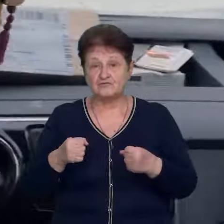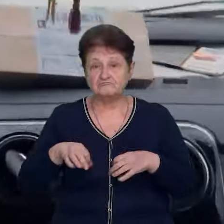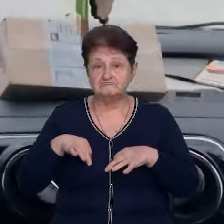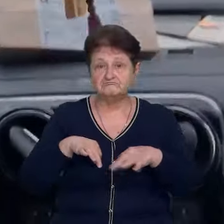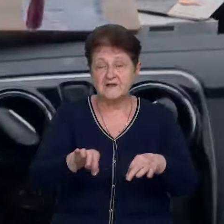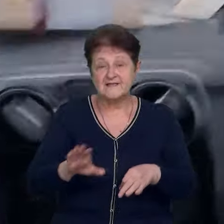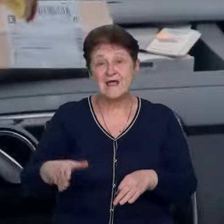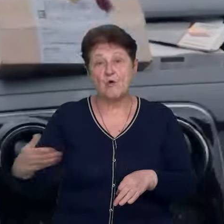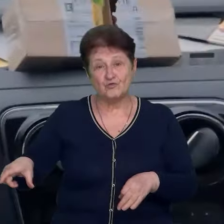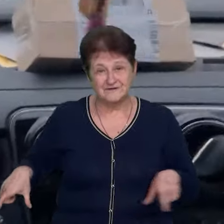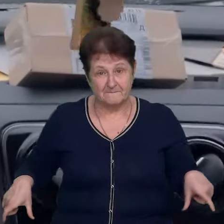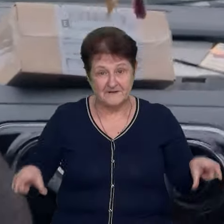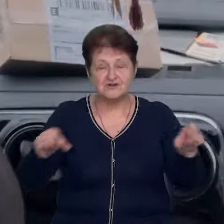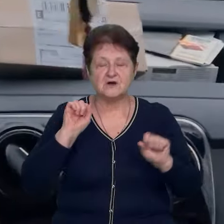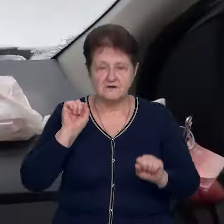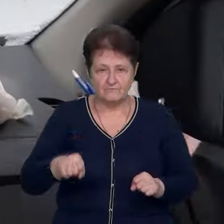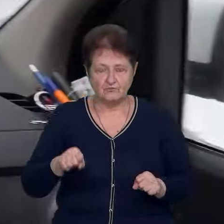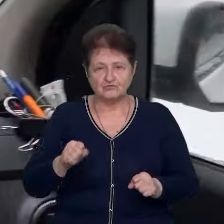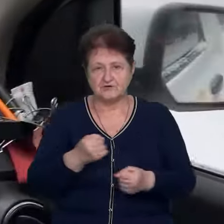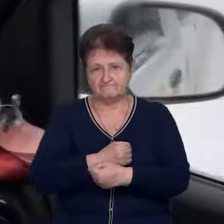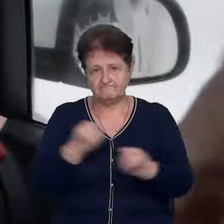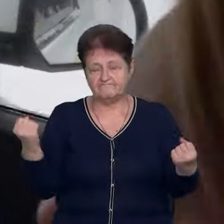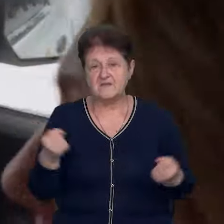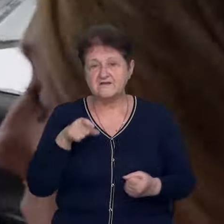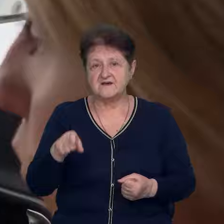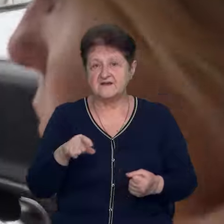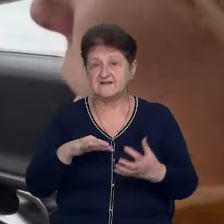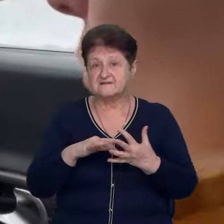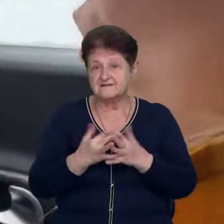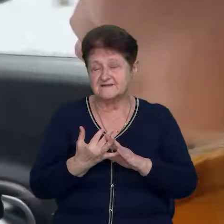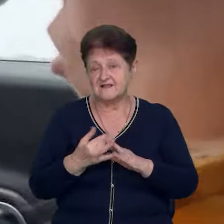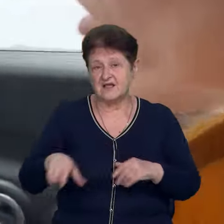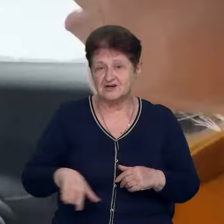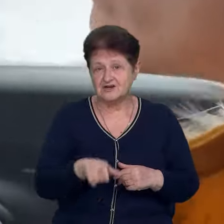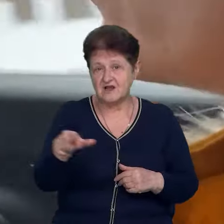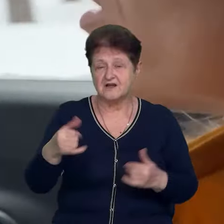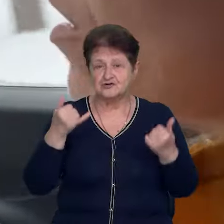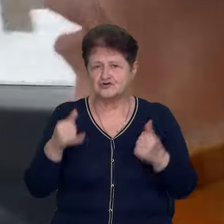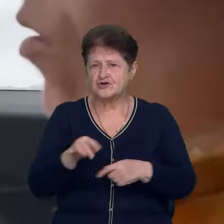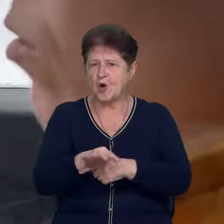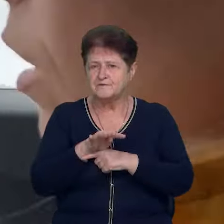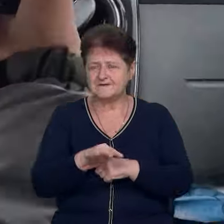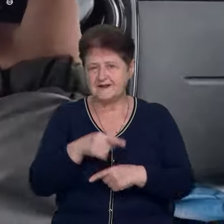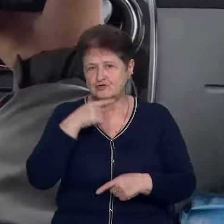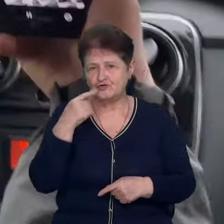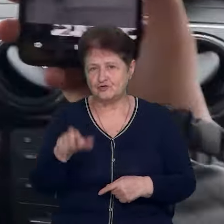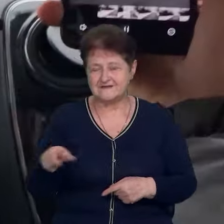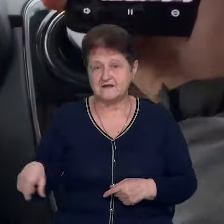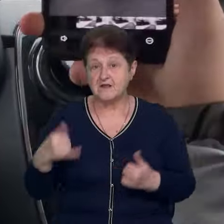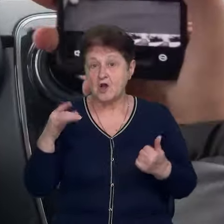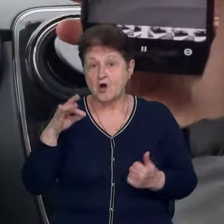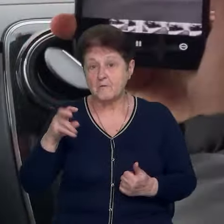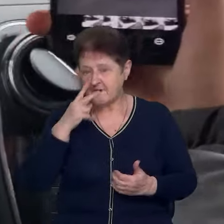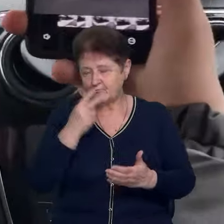узбіччя, є шанс наїхати на міну, каже Роман. Їхній шлях і села, куди вони їдуть, сьогодні обстрілюють росіяни. Роман